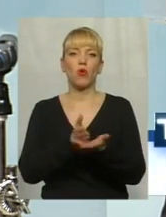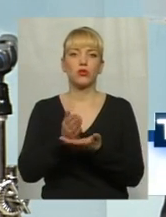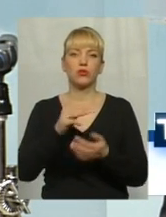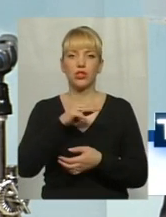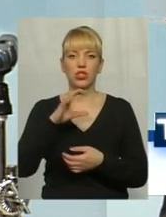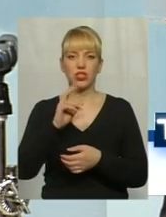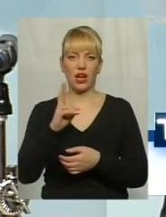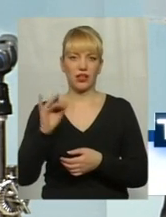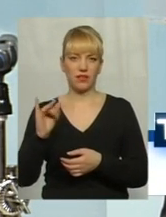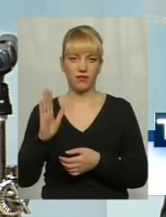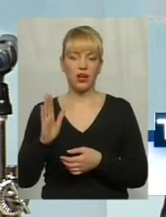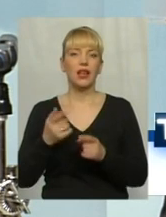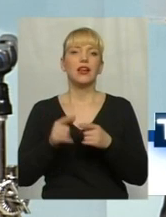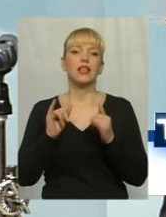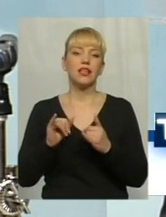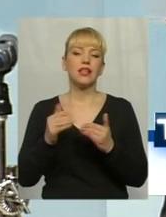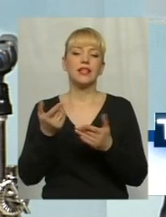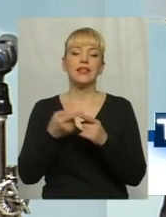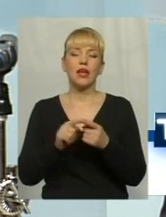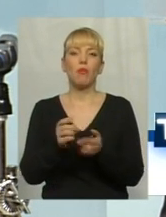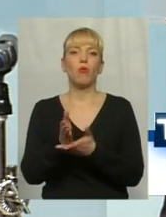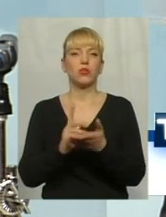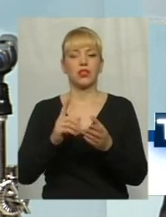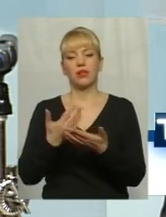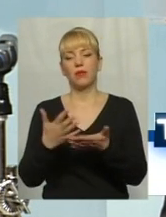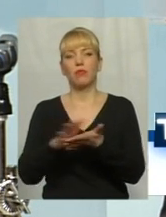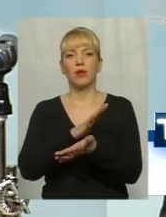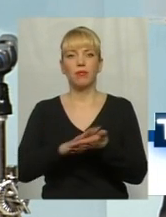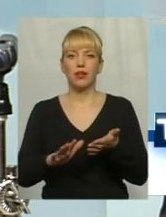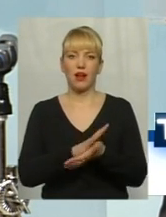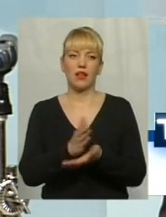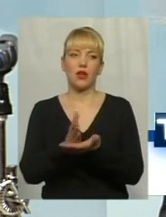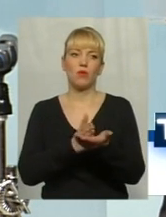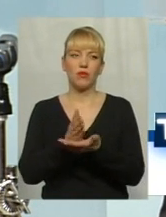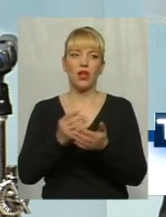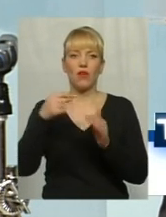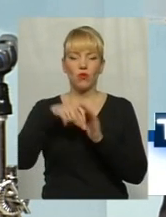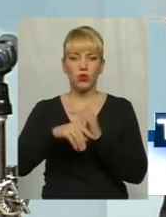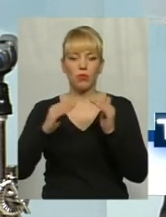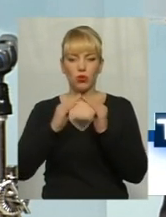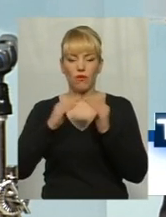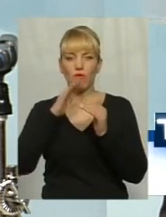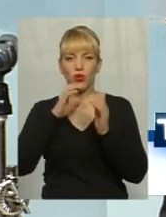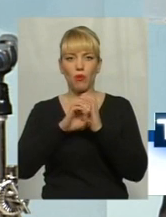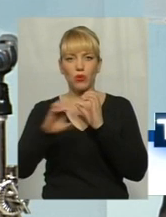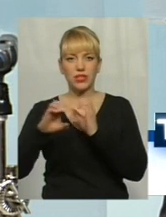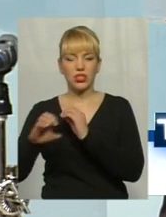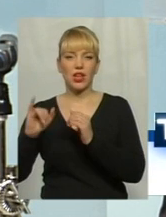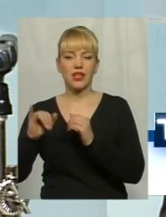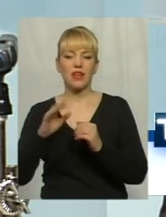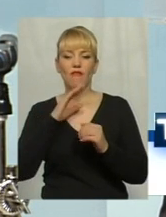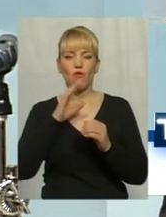ті послуги, які надають наші ЖК з прибирання і обслуговуванням дружньобудинкових систем водопостачання і